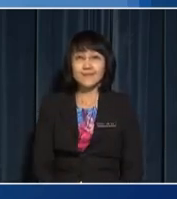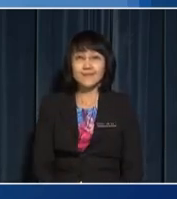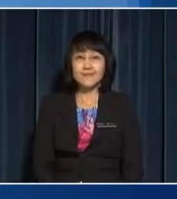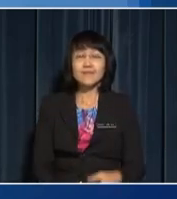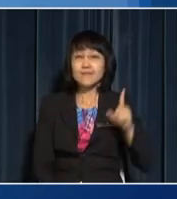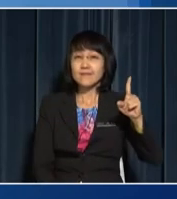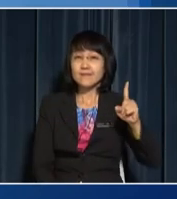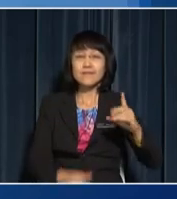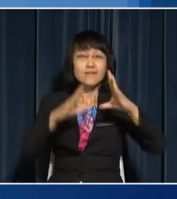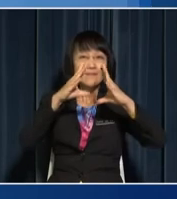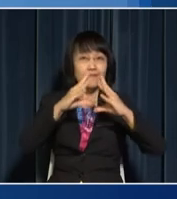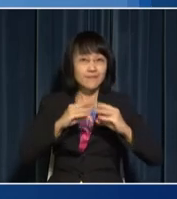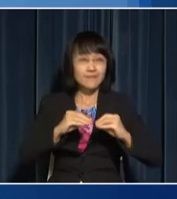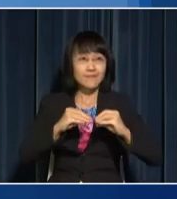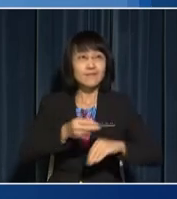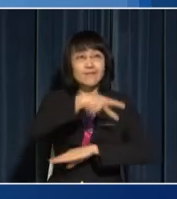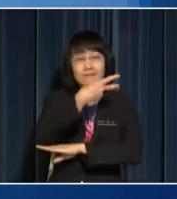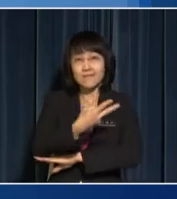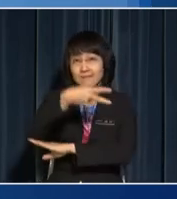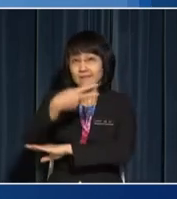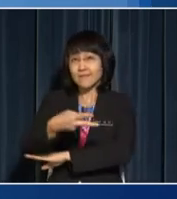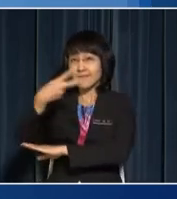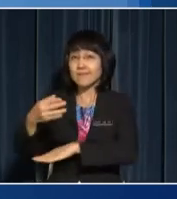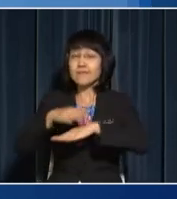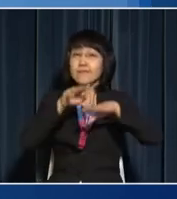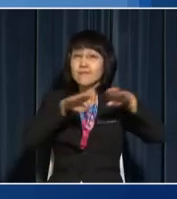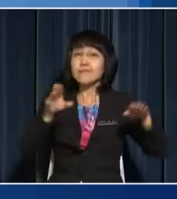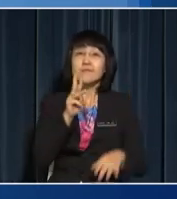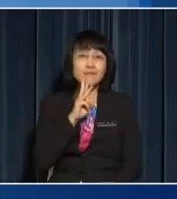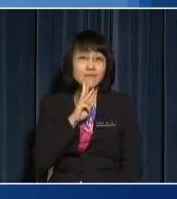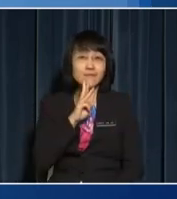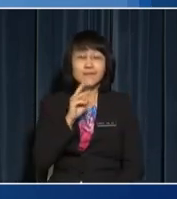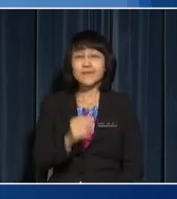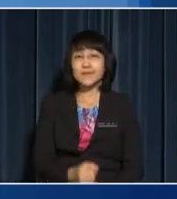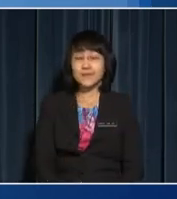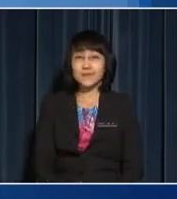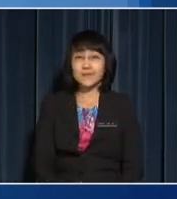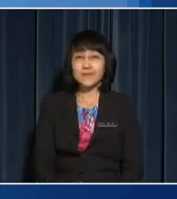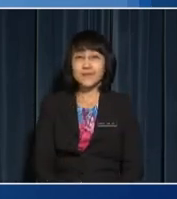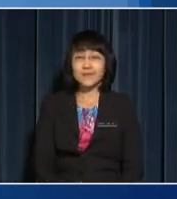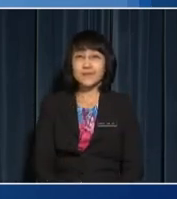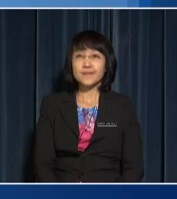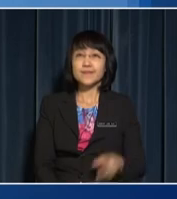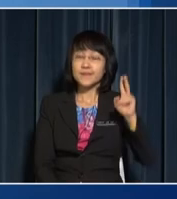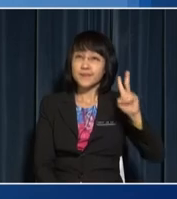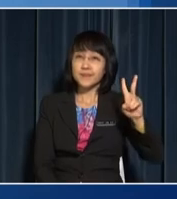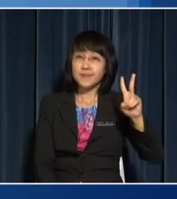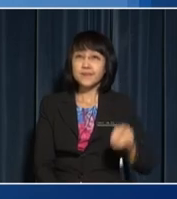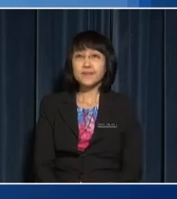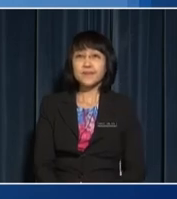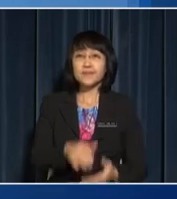1. The sponge floats on the surface of the water 2.